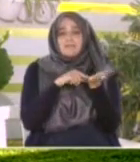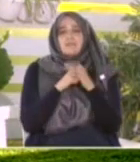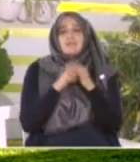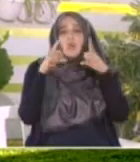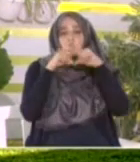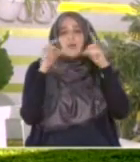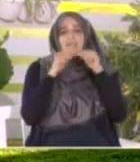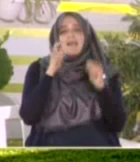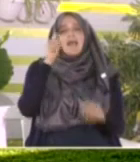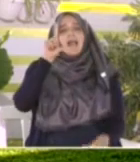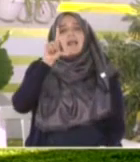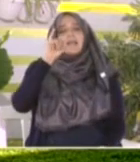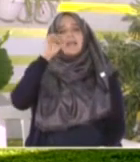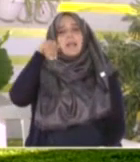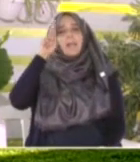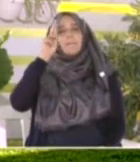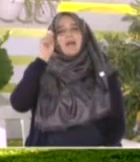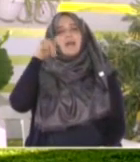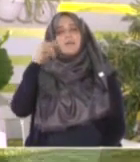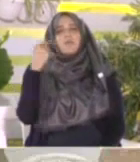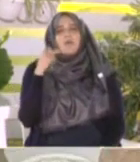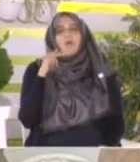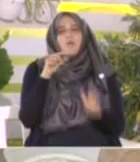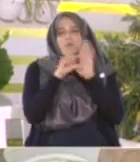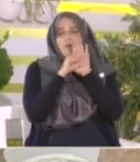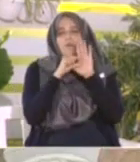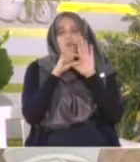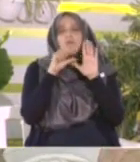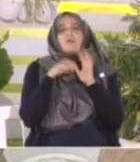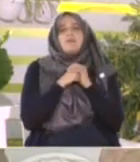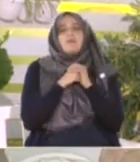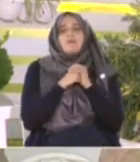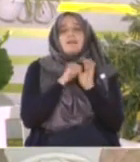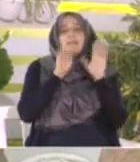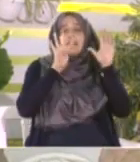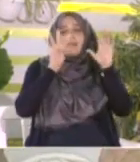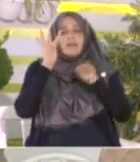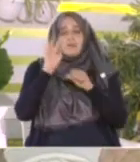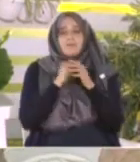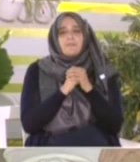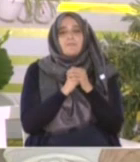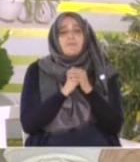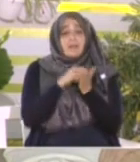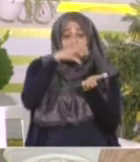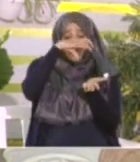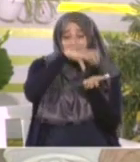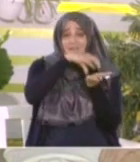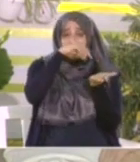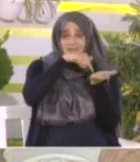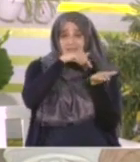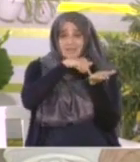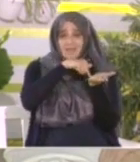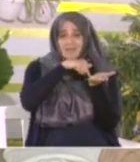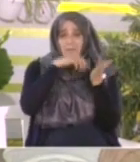العمران في الآية رقم 97 هذه إذن آية من آيات الله عز وجل و